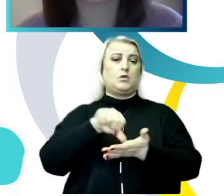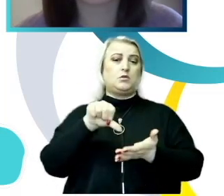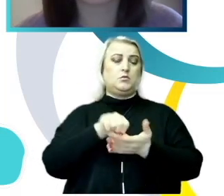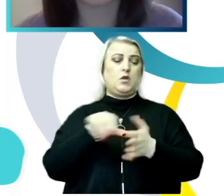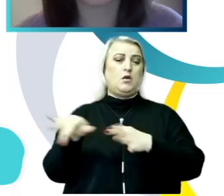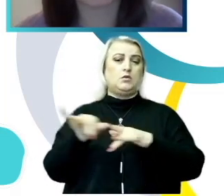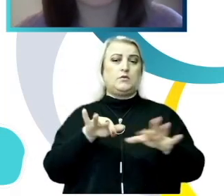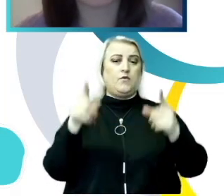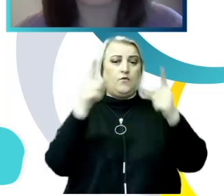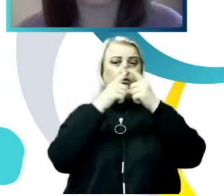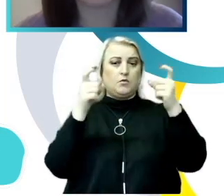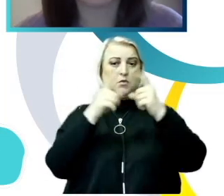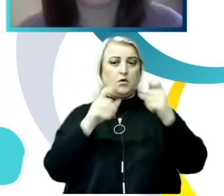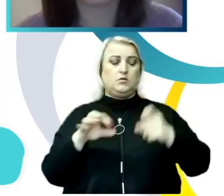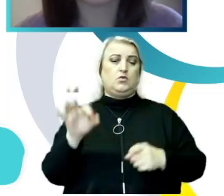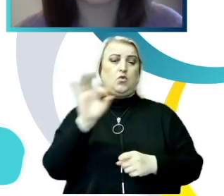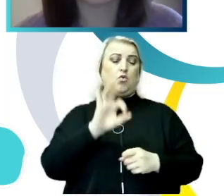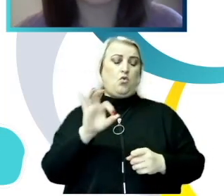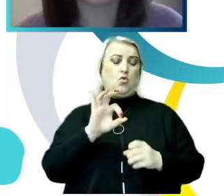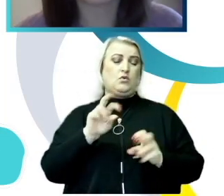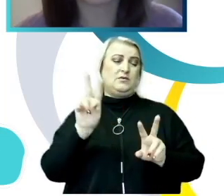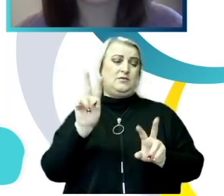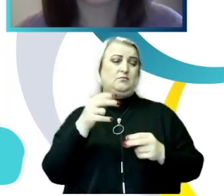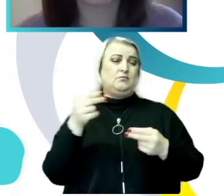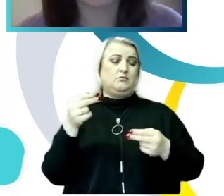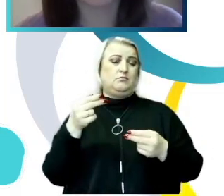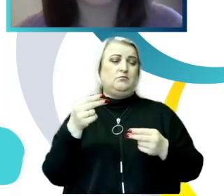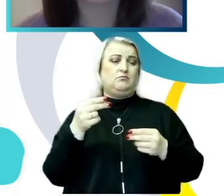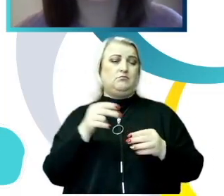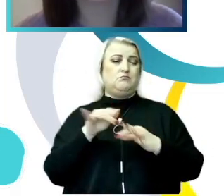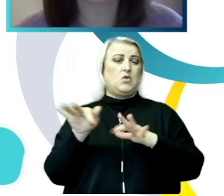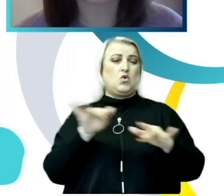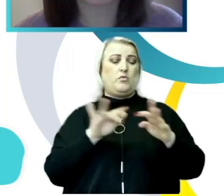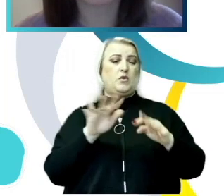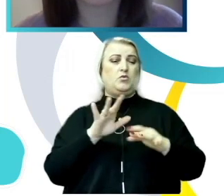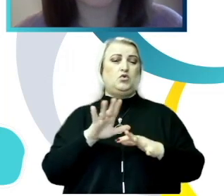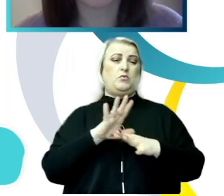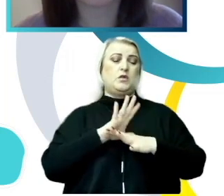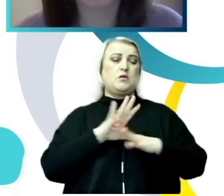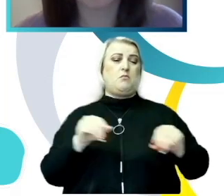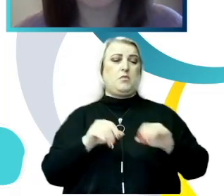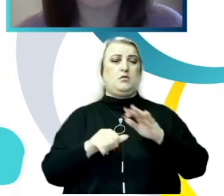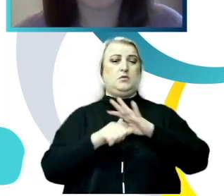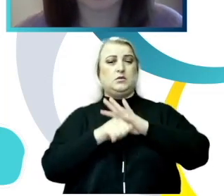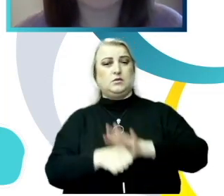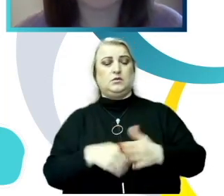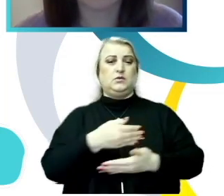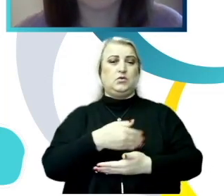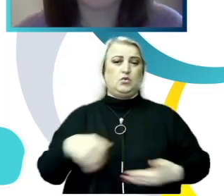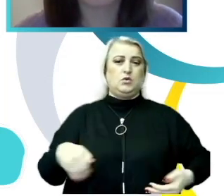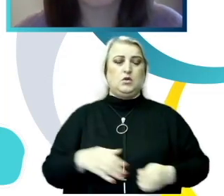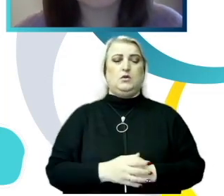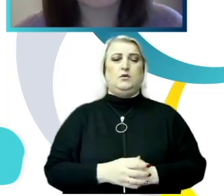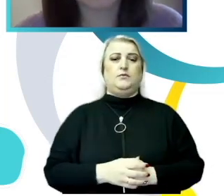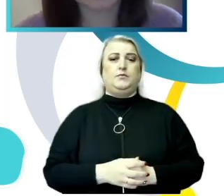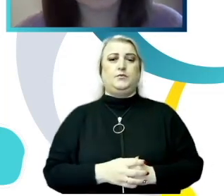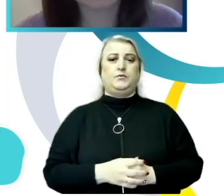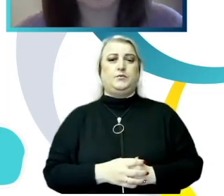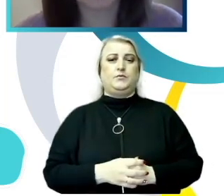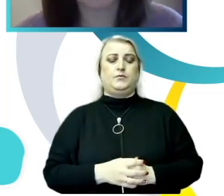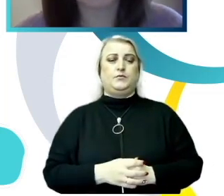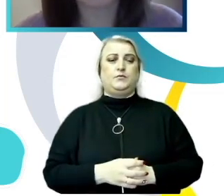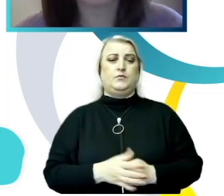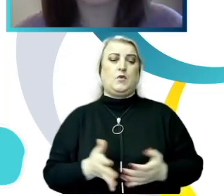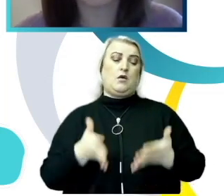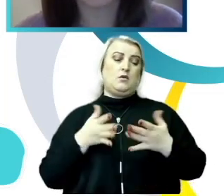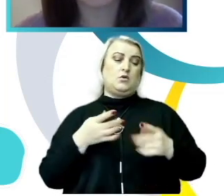privind subiectele conexe cu fenomenul hărțuirii sexuale în mediul educațional. cu siguranță că aceasta este